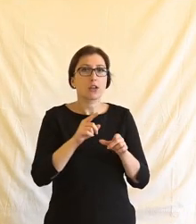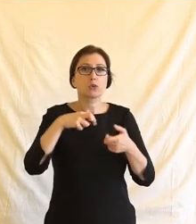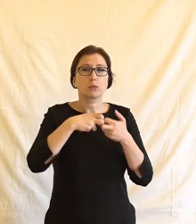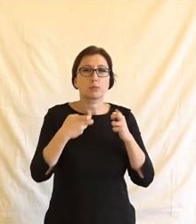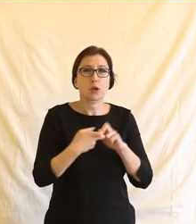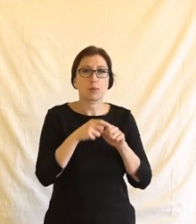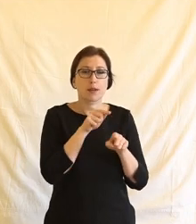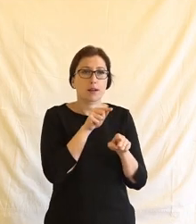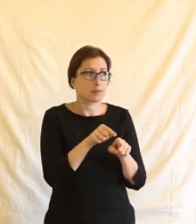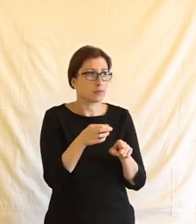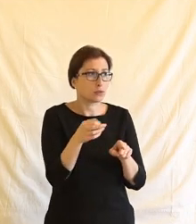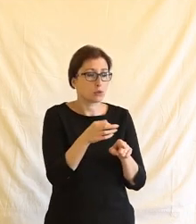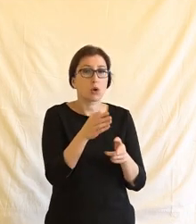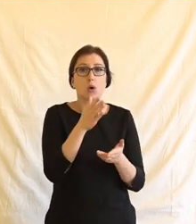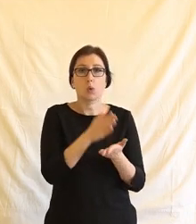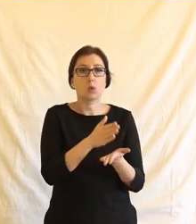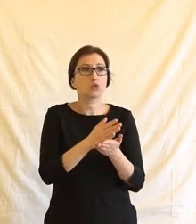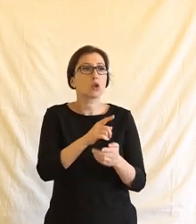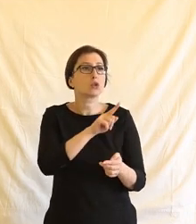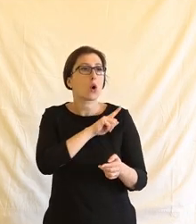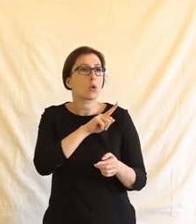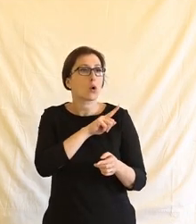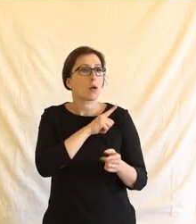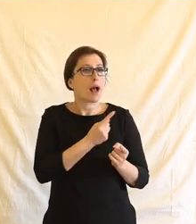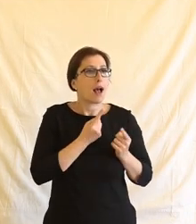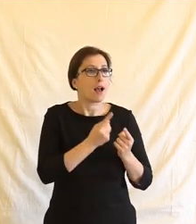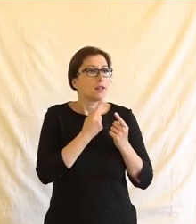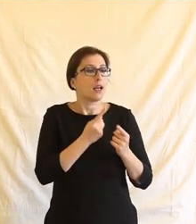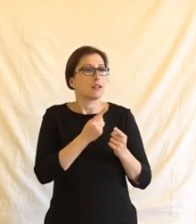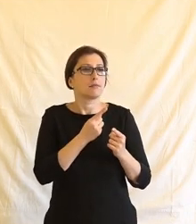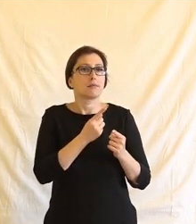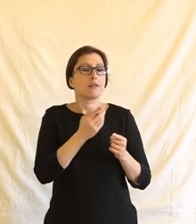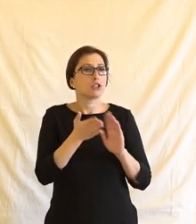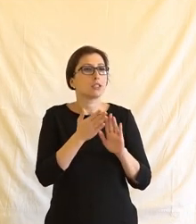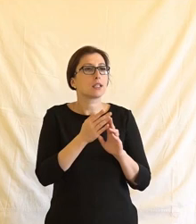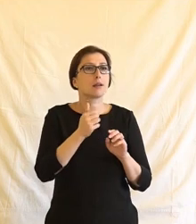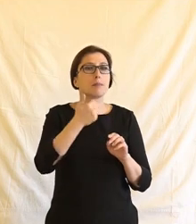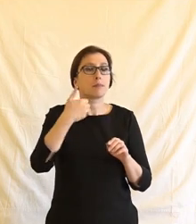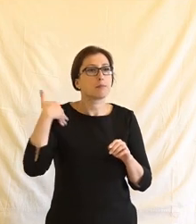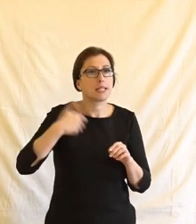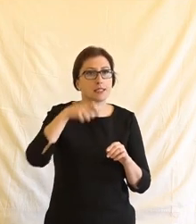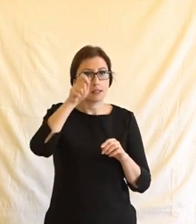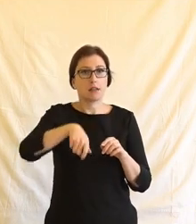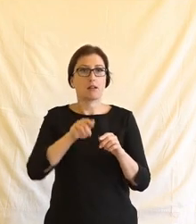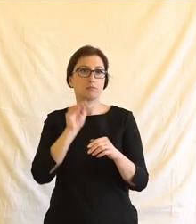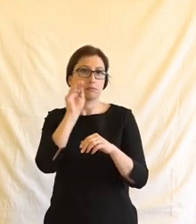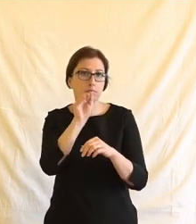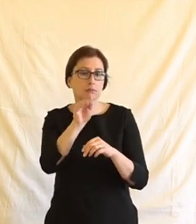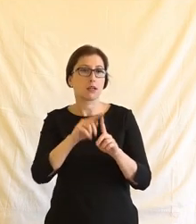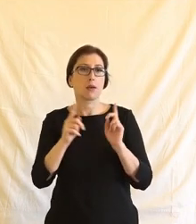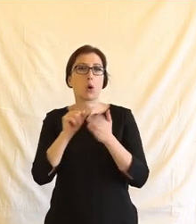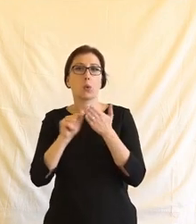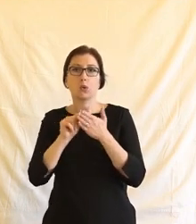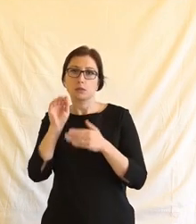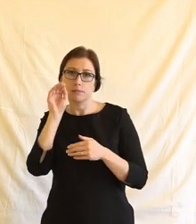tak bylo různé soukromé iniciativy, které chodili za jedním, druhým, třetím ministrem a nevím, za jakým úřadem,